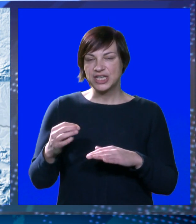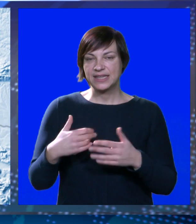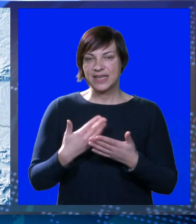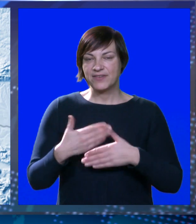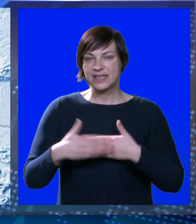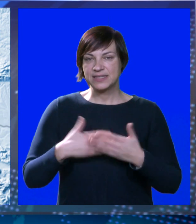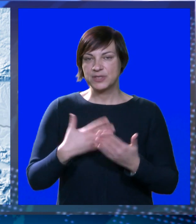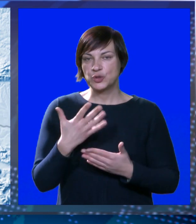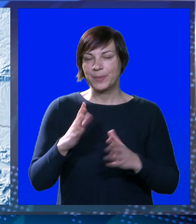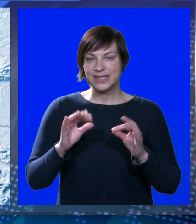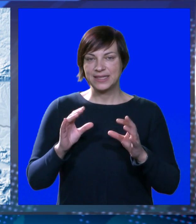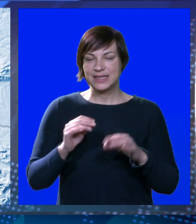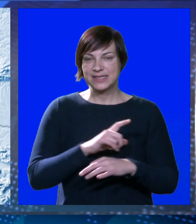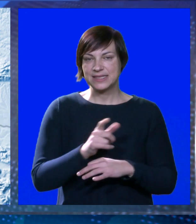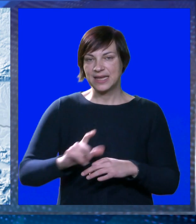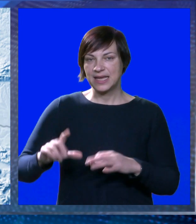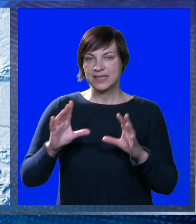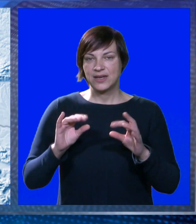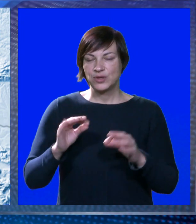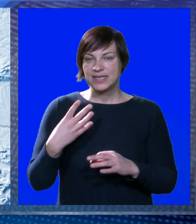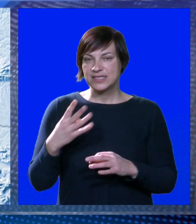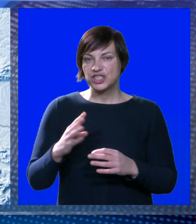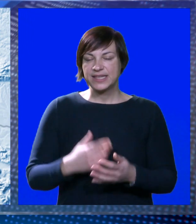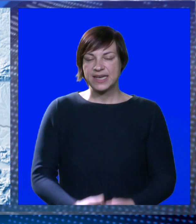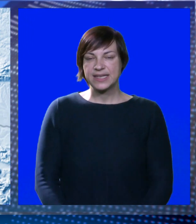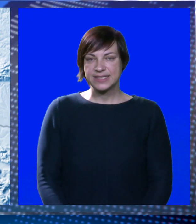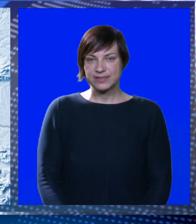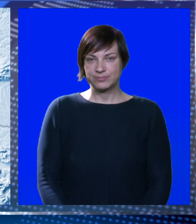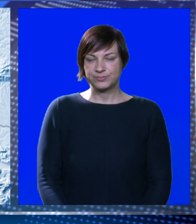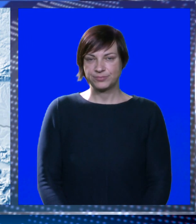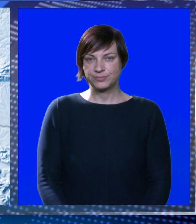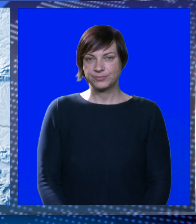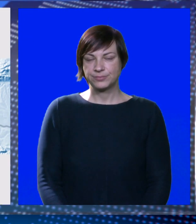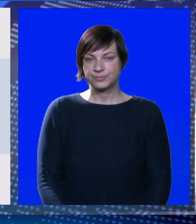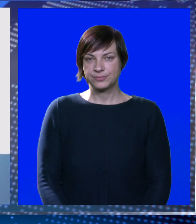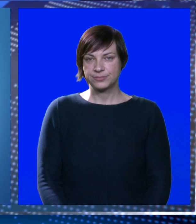temperatura između 5 i 10, a na Jadranu 10 i 14 celzivih stupnjeva.